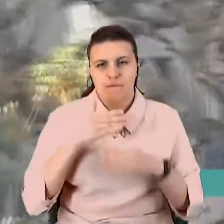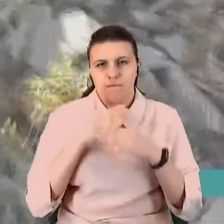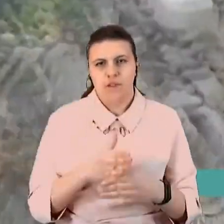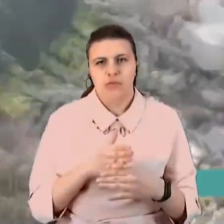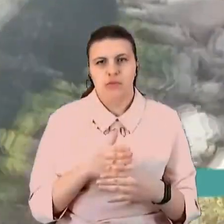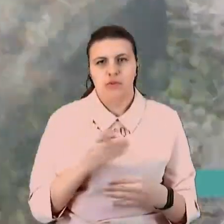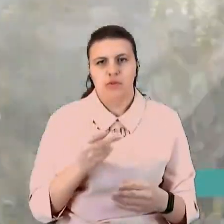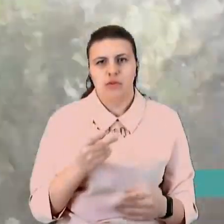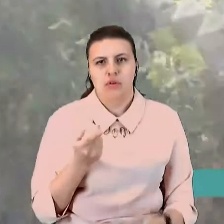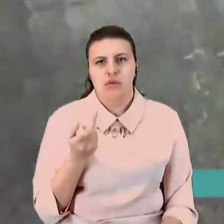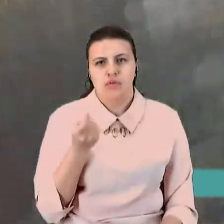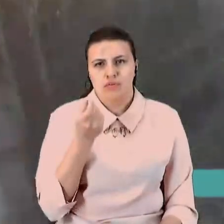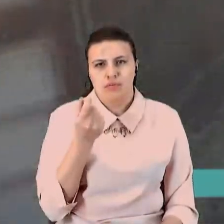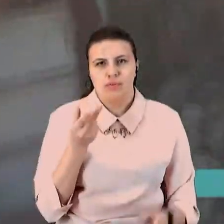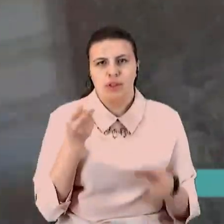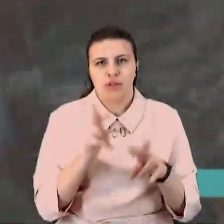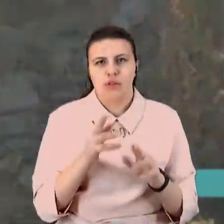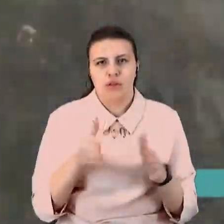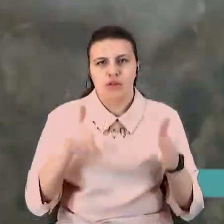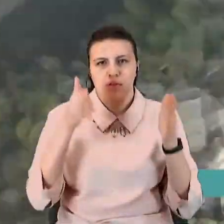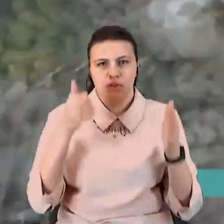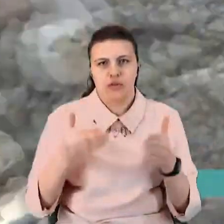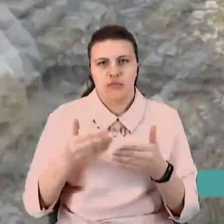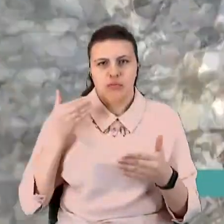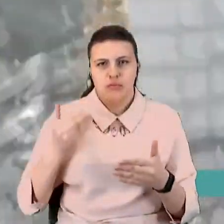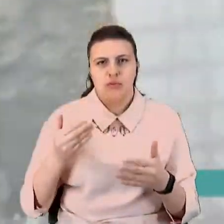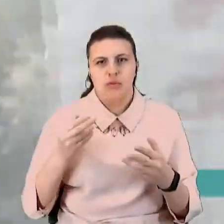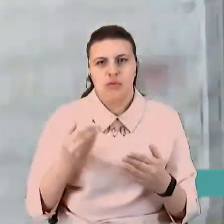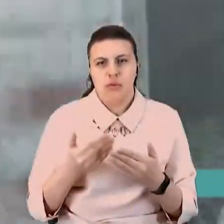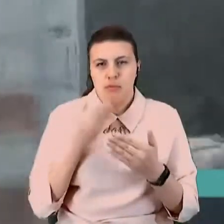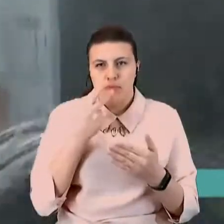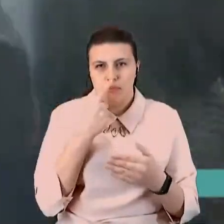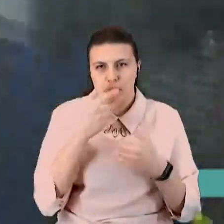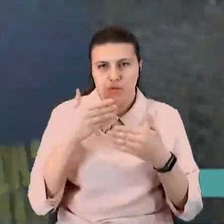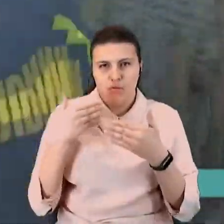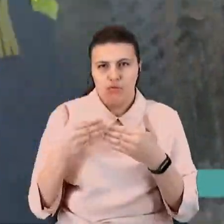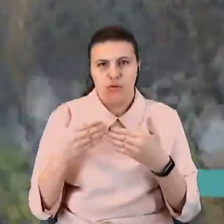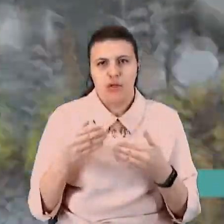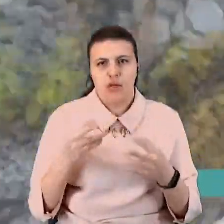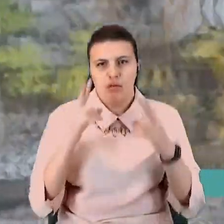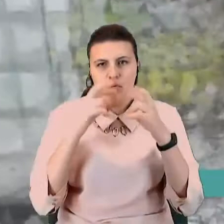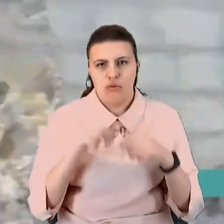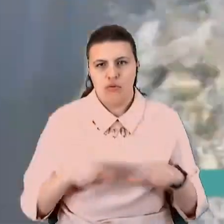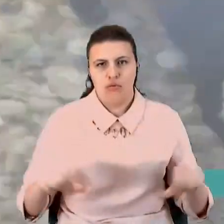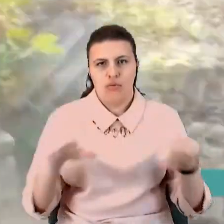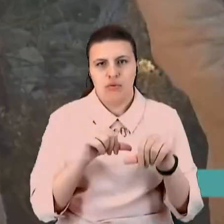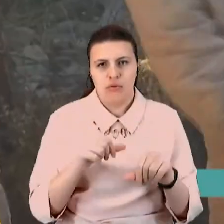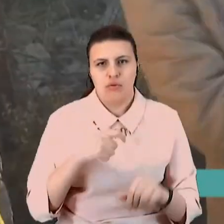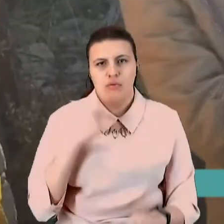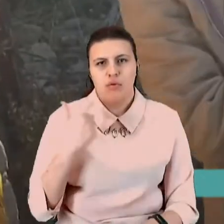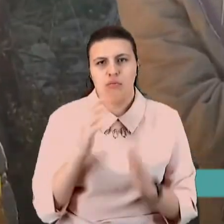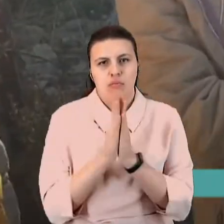поблизу купа цегли. Напередодні його обстежила комісія. Власниця у селі попросила не показувати її обличчя.